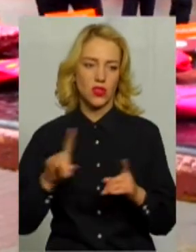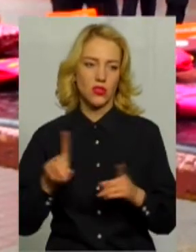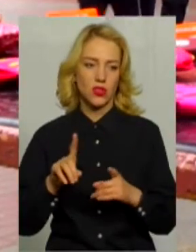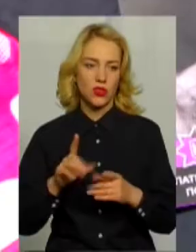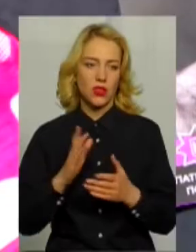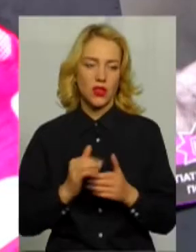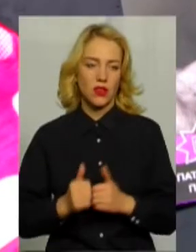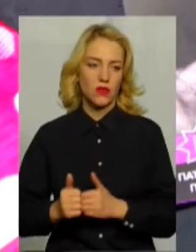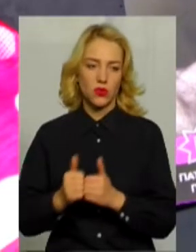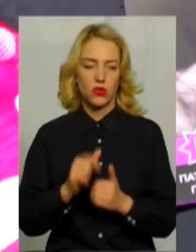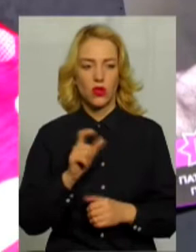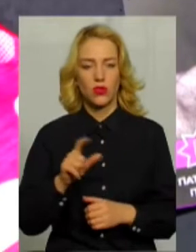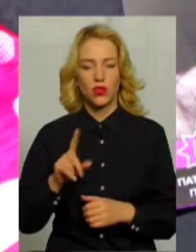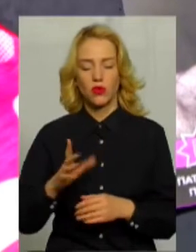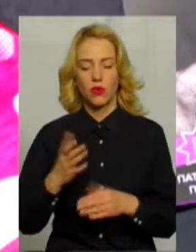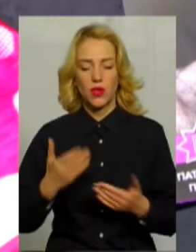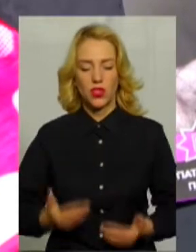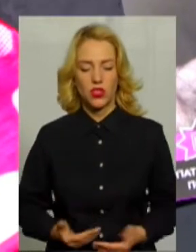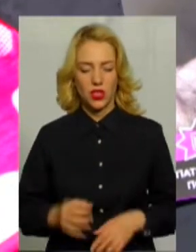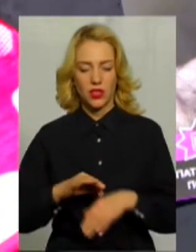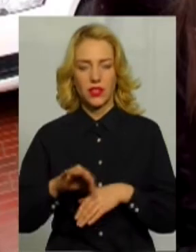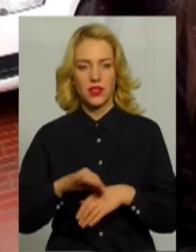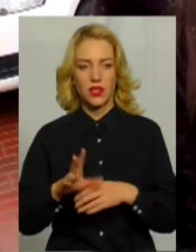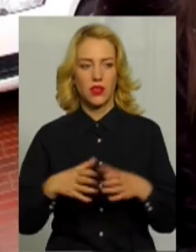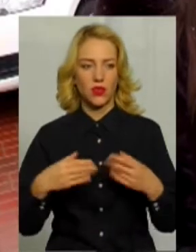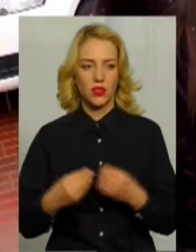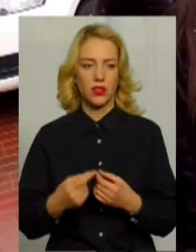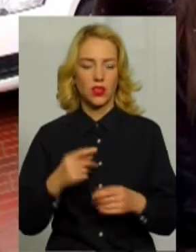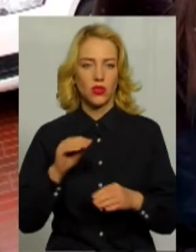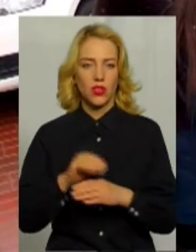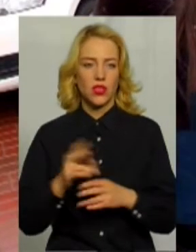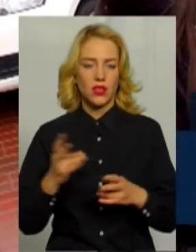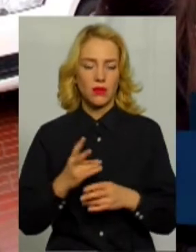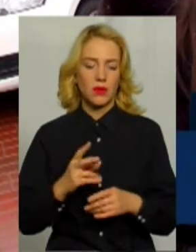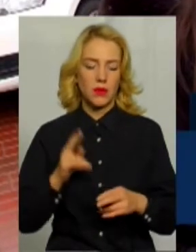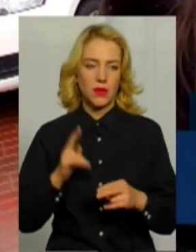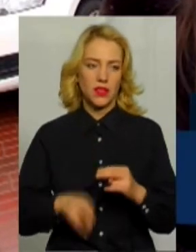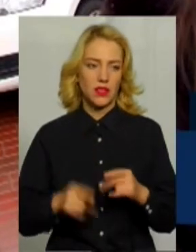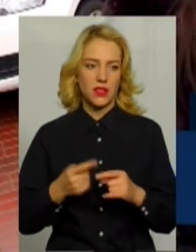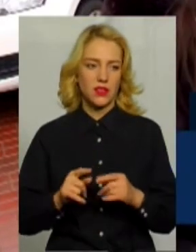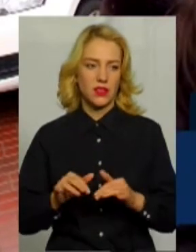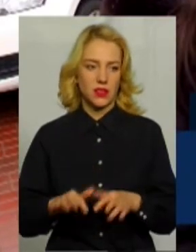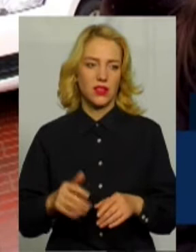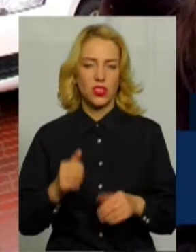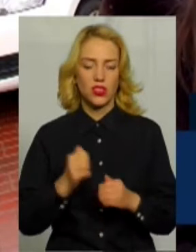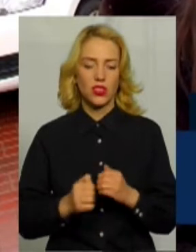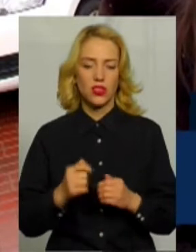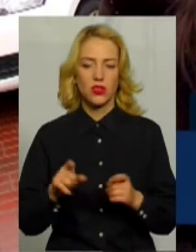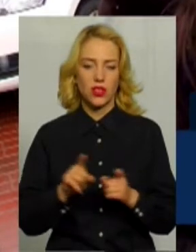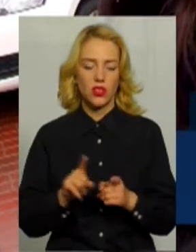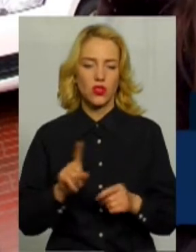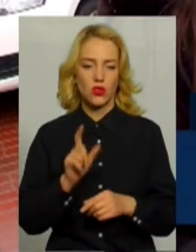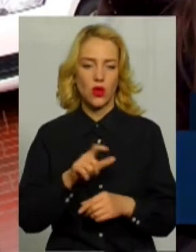які пережили насилля в родині. Додає, такі дії потрібно зупиняти. Дуже часто насильство приводить до того, що люди мовчать про це